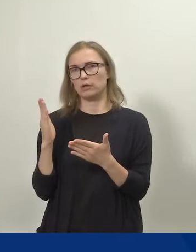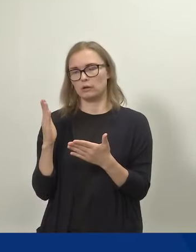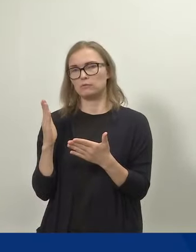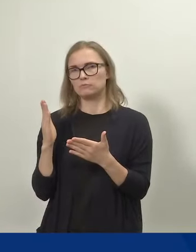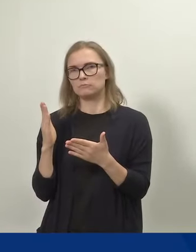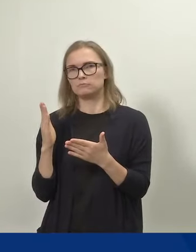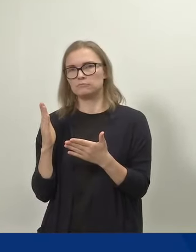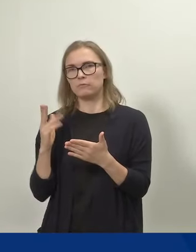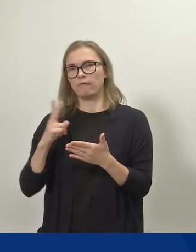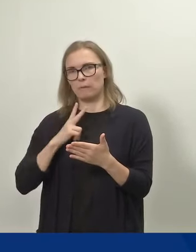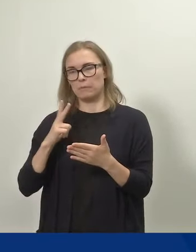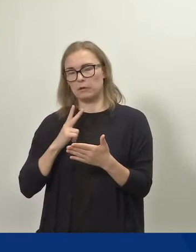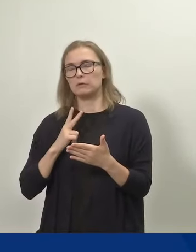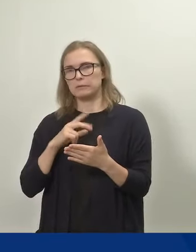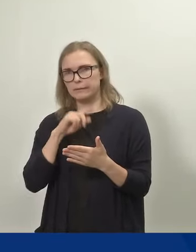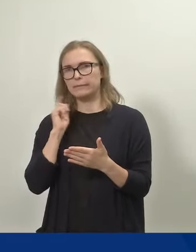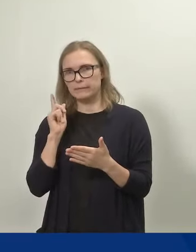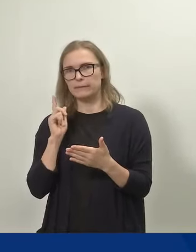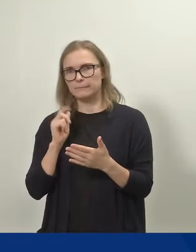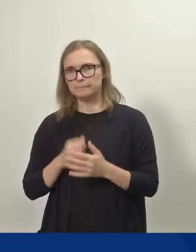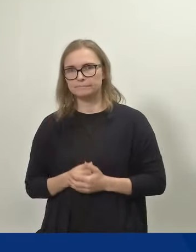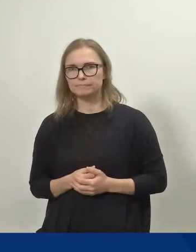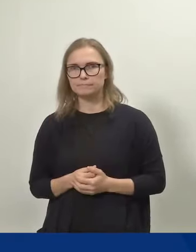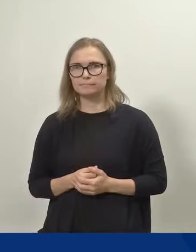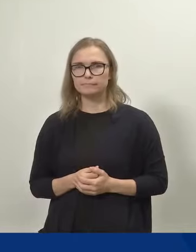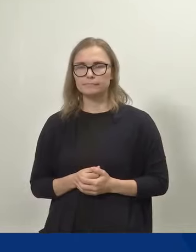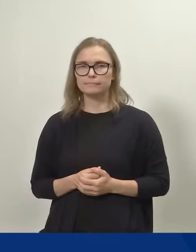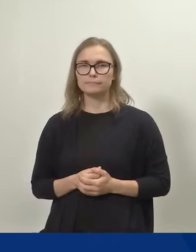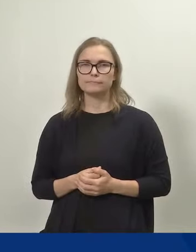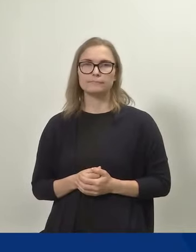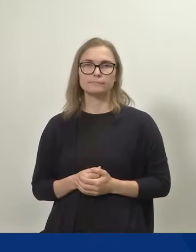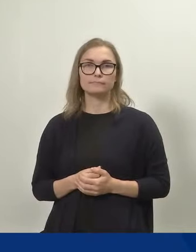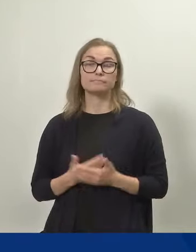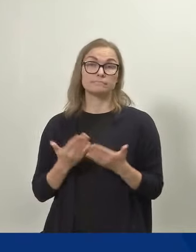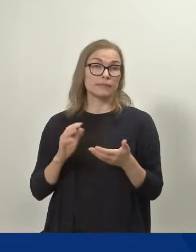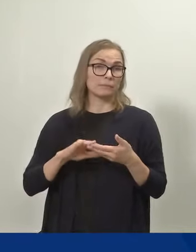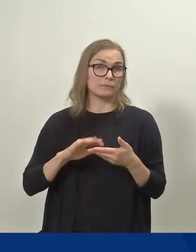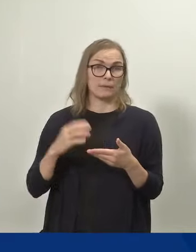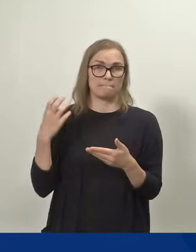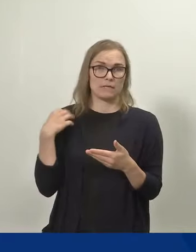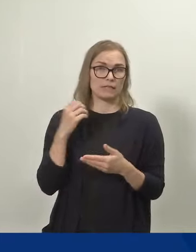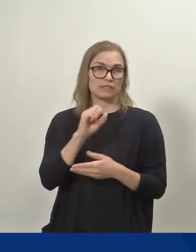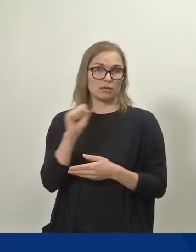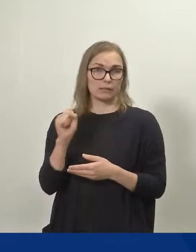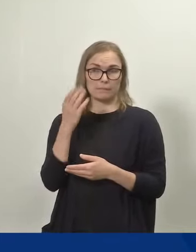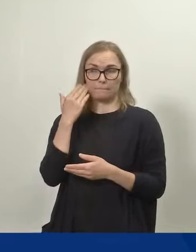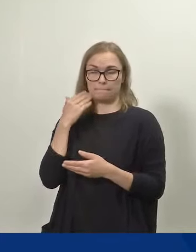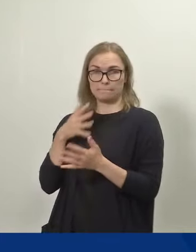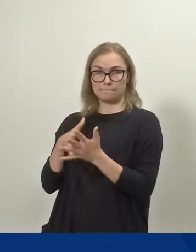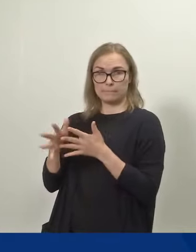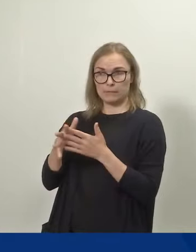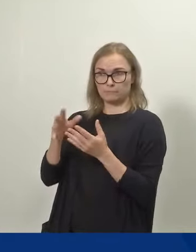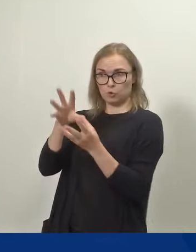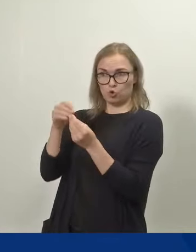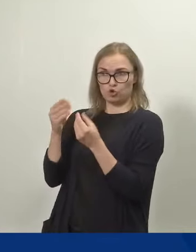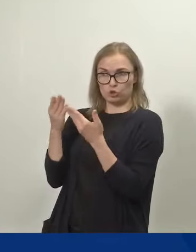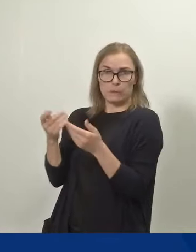olla vapaalla. Eli kuten ministeri Sarkkinen selosti tässä tämän